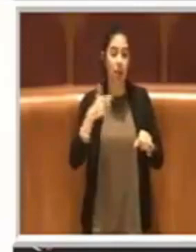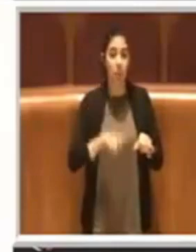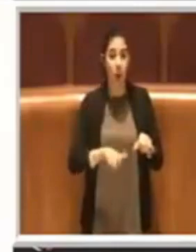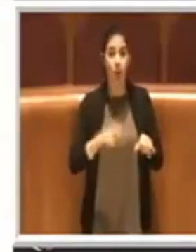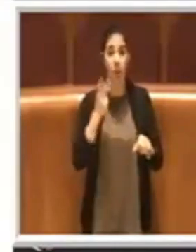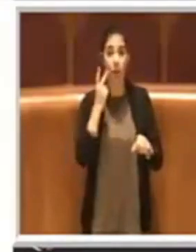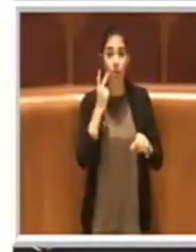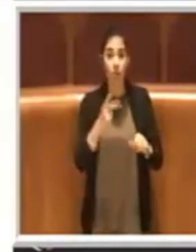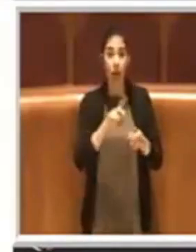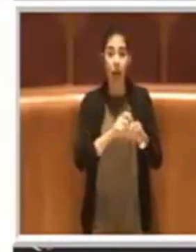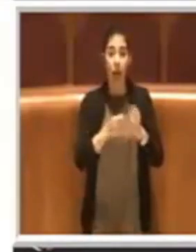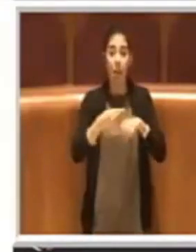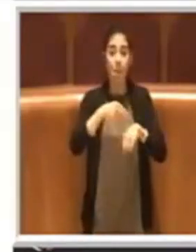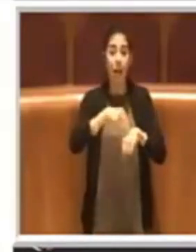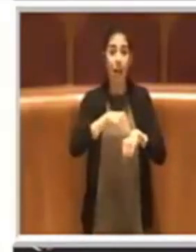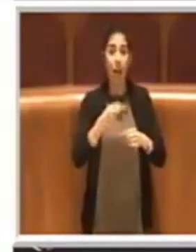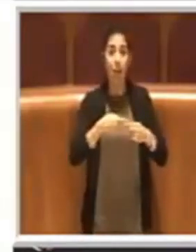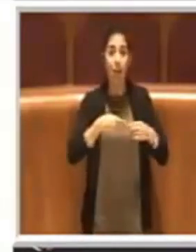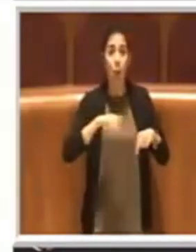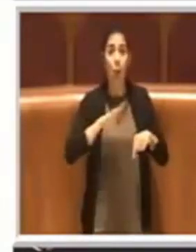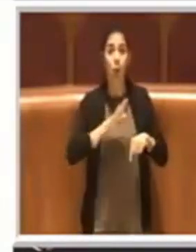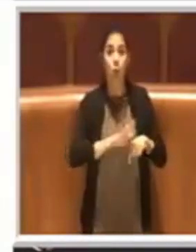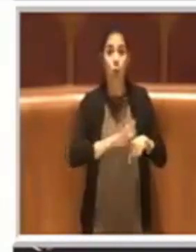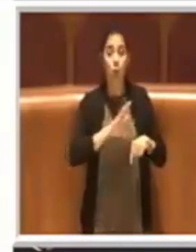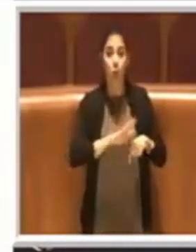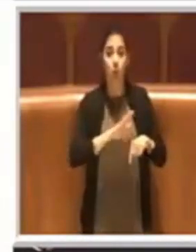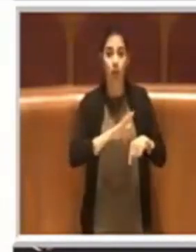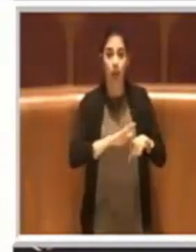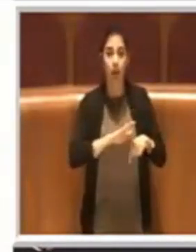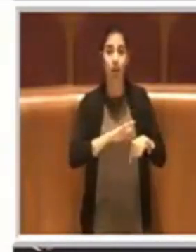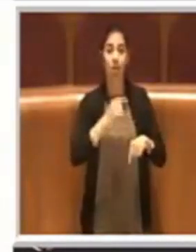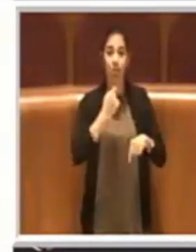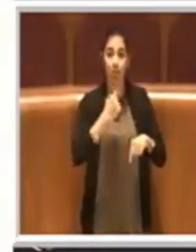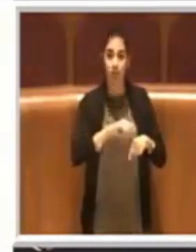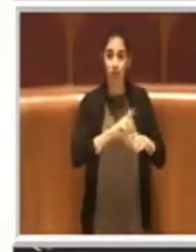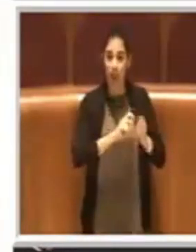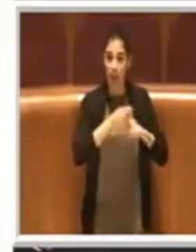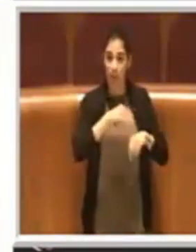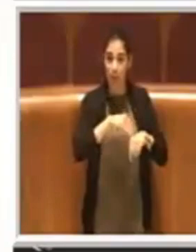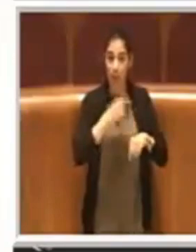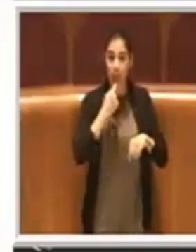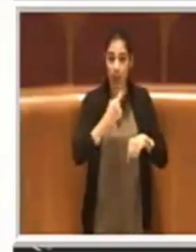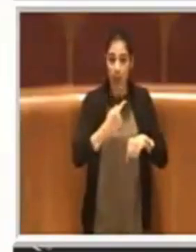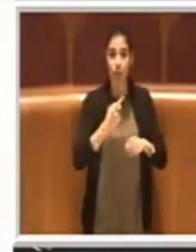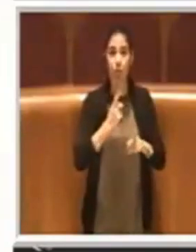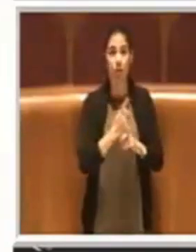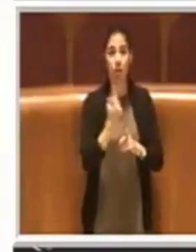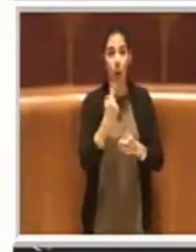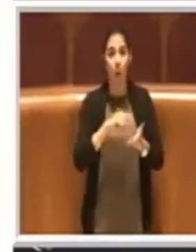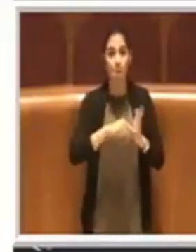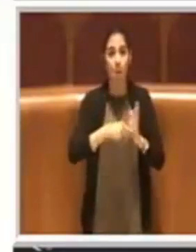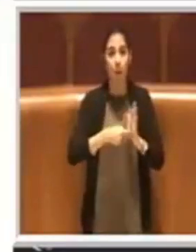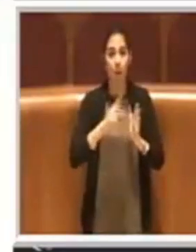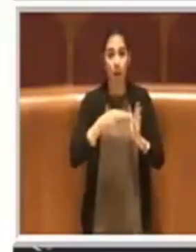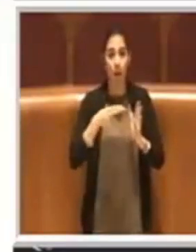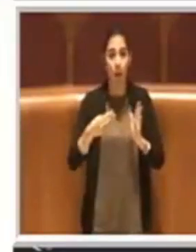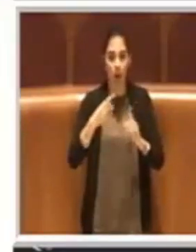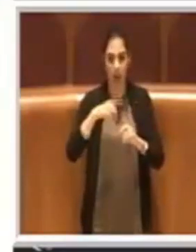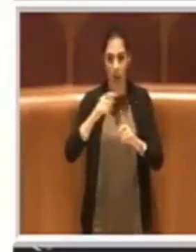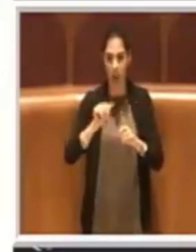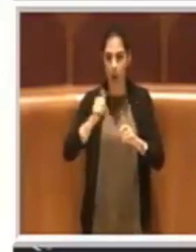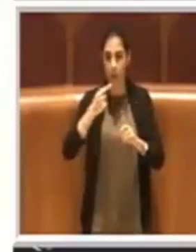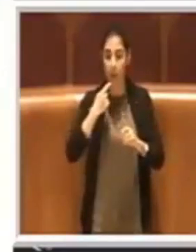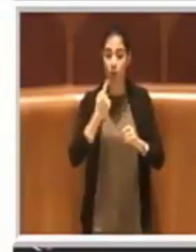emendamento di giunta che distribuisce un milione nel titolo primo ad ogni